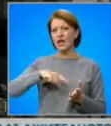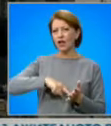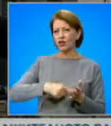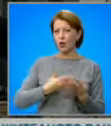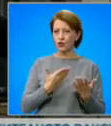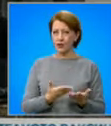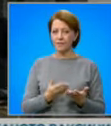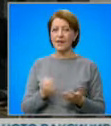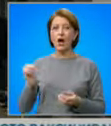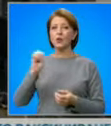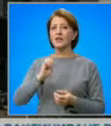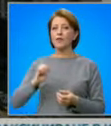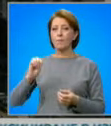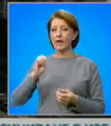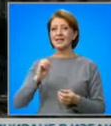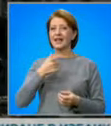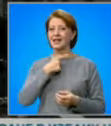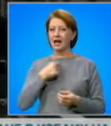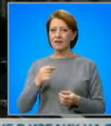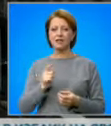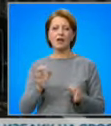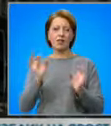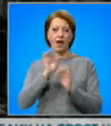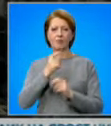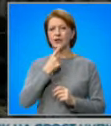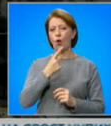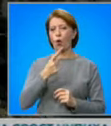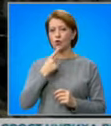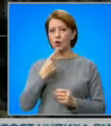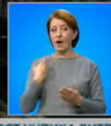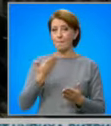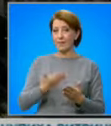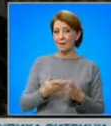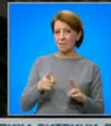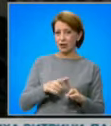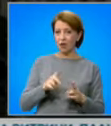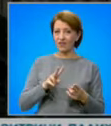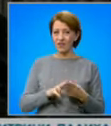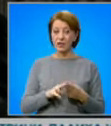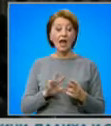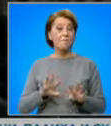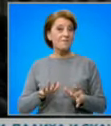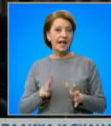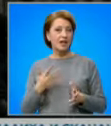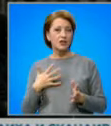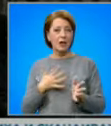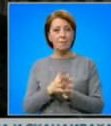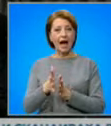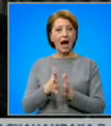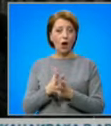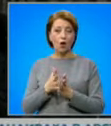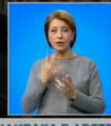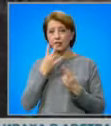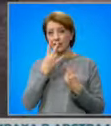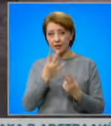средноевропейска класа не са поставили никакви условия пред Петков и Василева. Дали ще имат хора в листите на коалицията, ще удъреши коалиционният